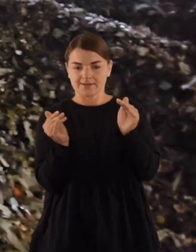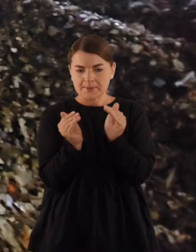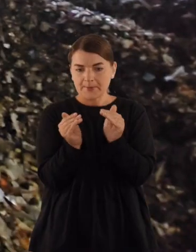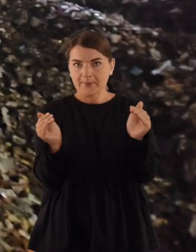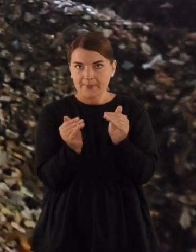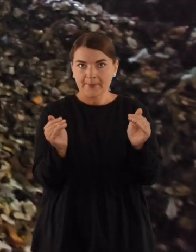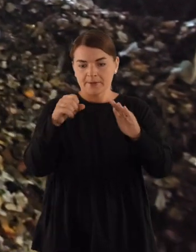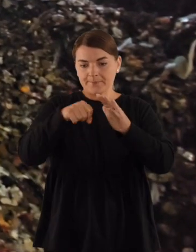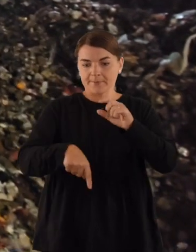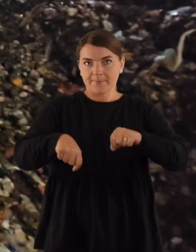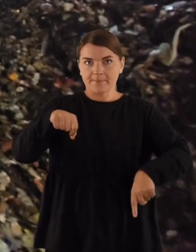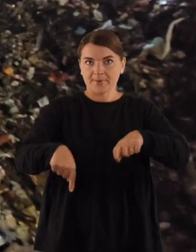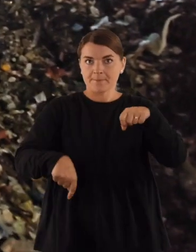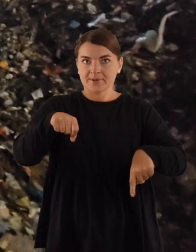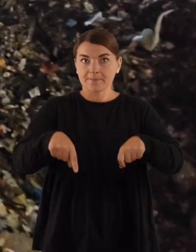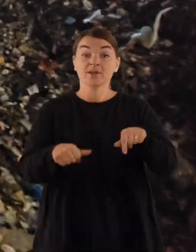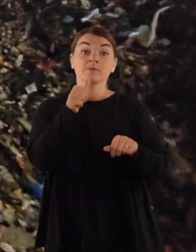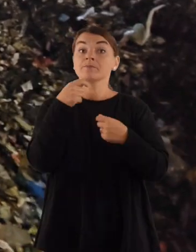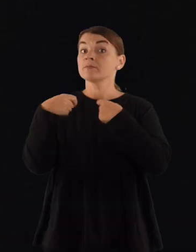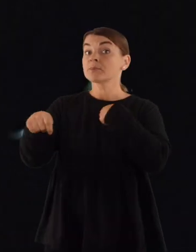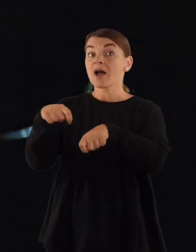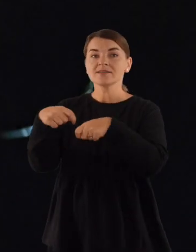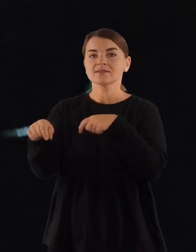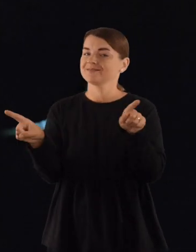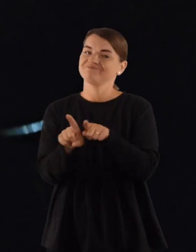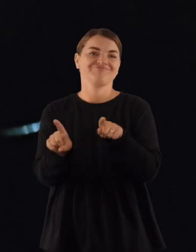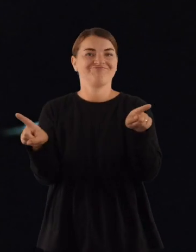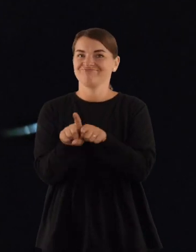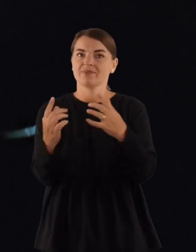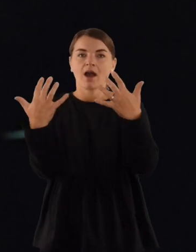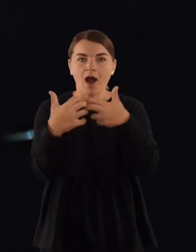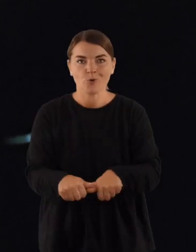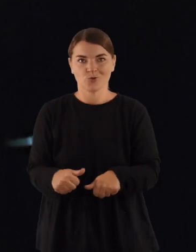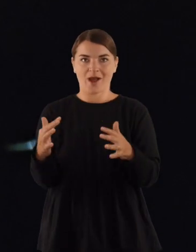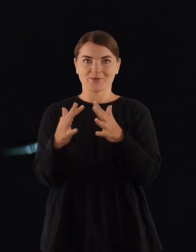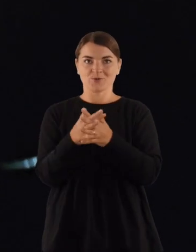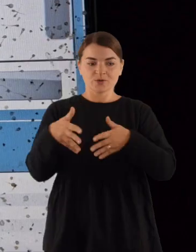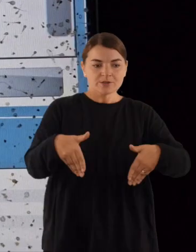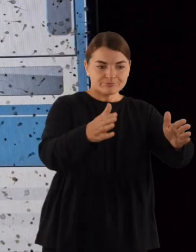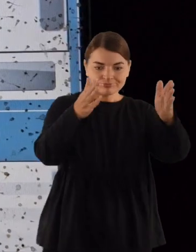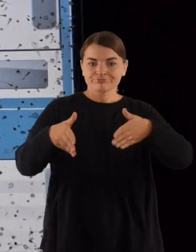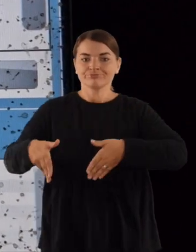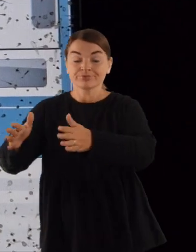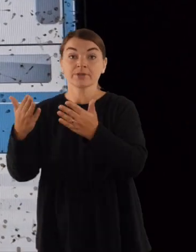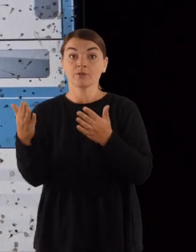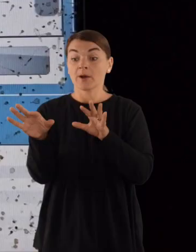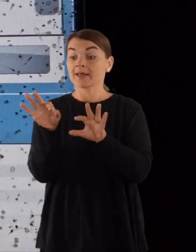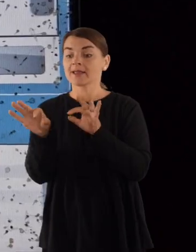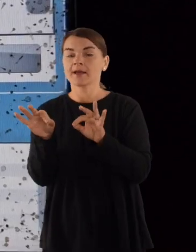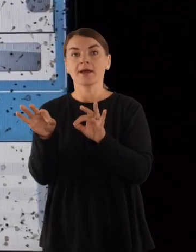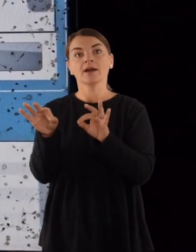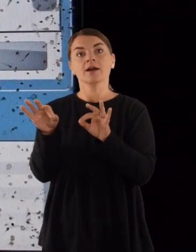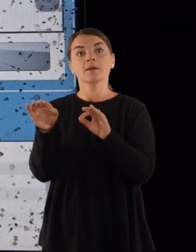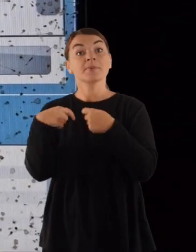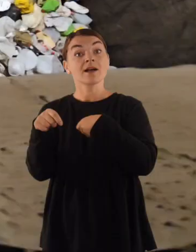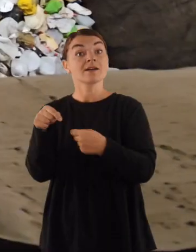atliekos iškrentai. Vis atliekos kaip plastikai prakeliauja taip pat pro automatinio rūšiavimo linijas, kuriuose atskiriame tai, kurios